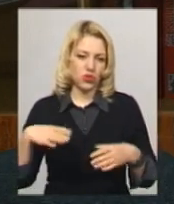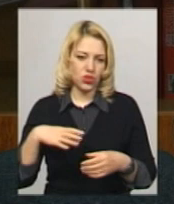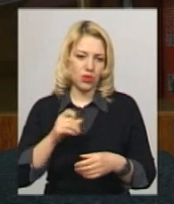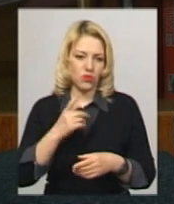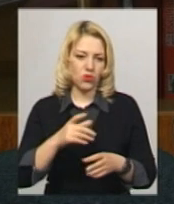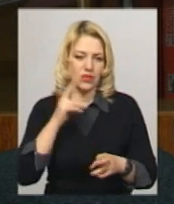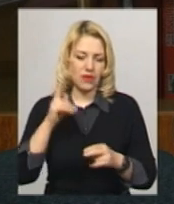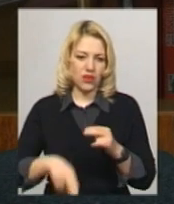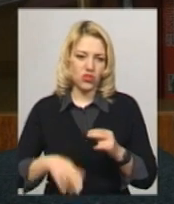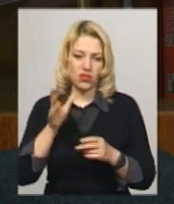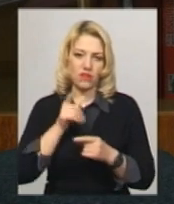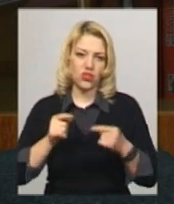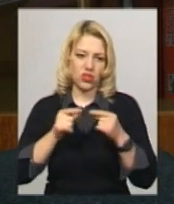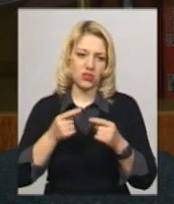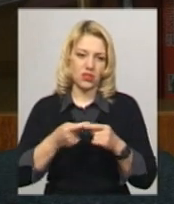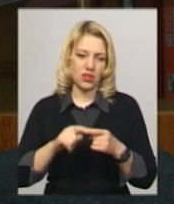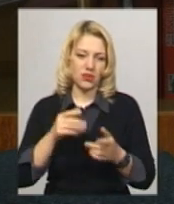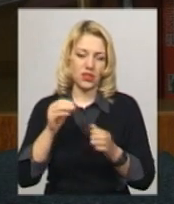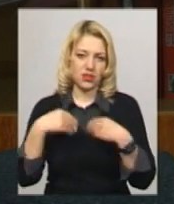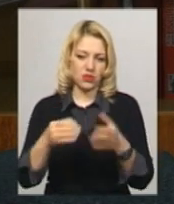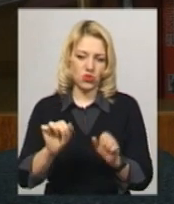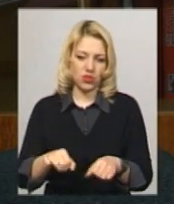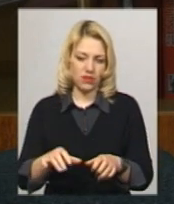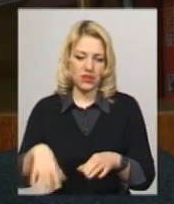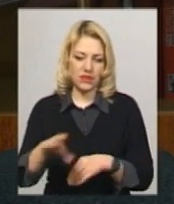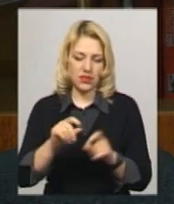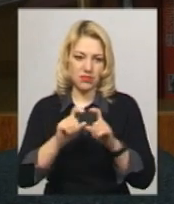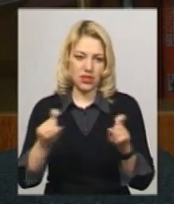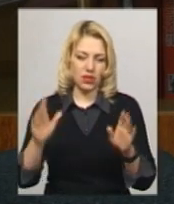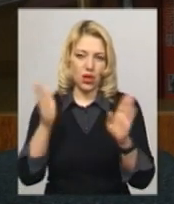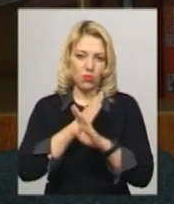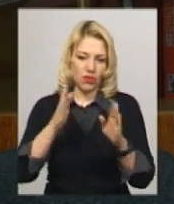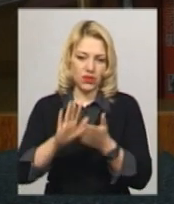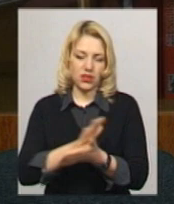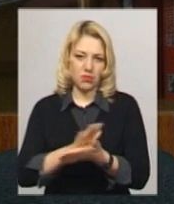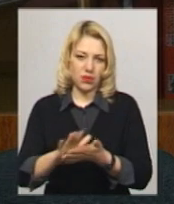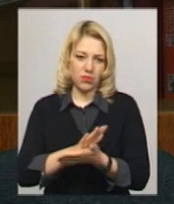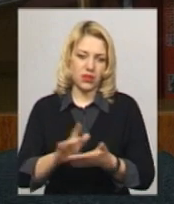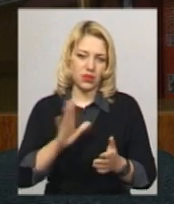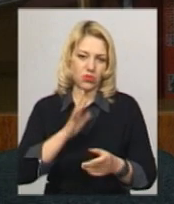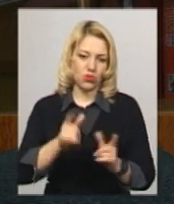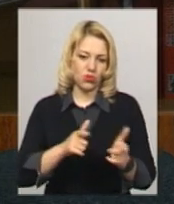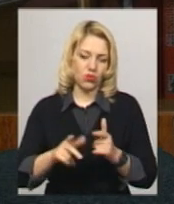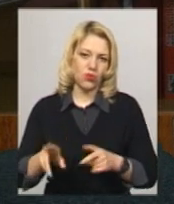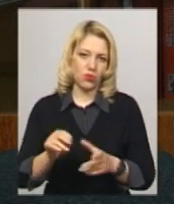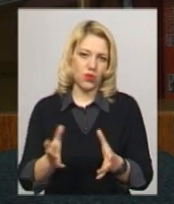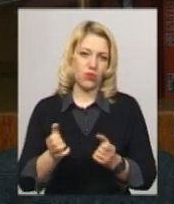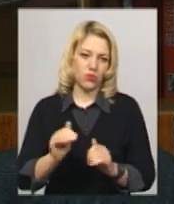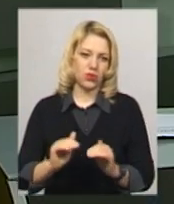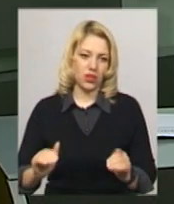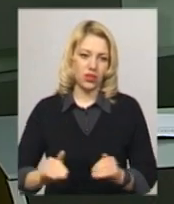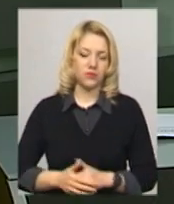його завершення вчасно. Це десь можливість всім закладам провітрити, прибрати і бути готовими до прийому дітей.